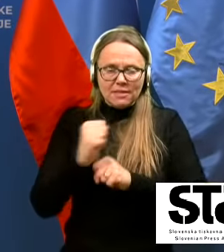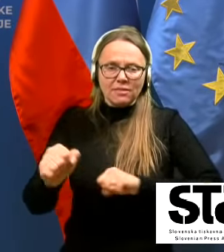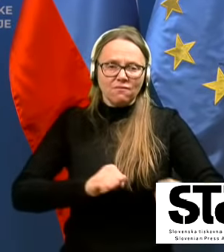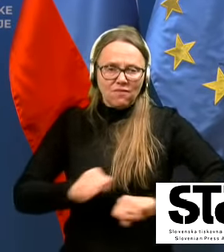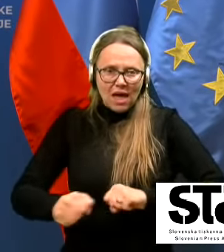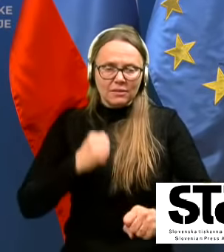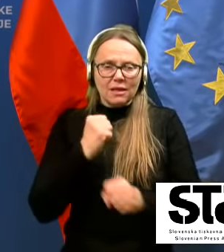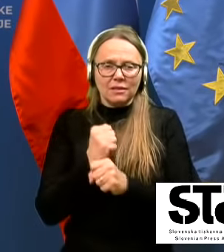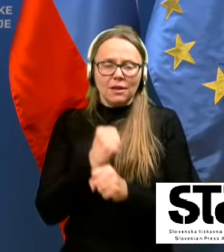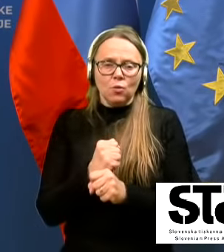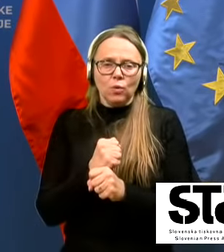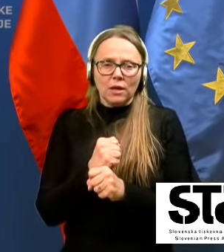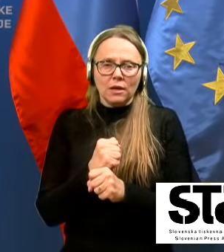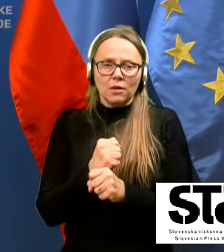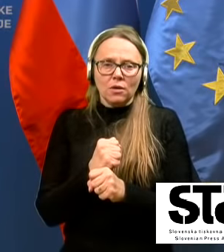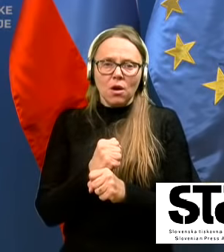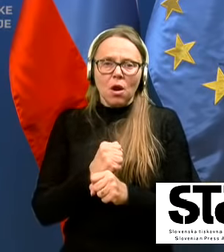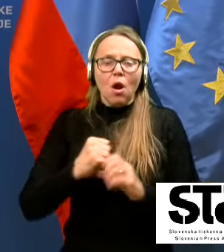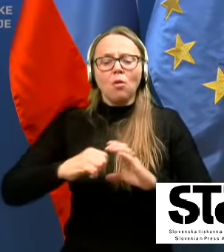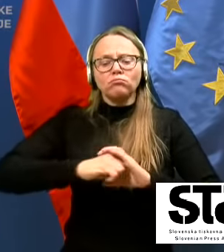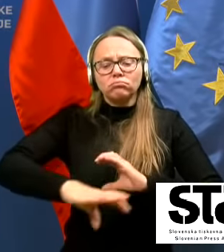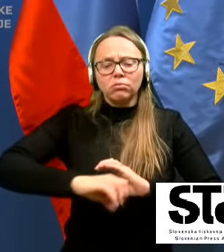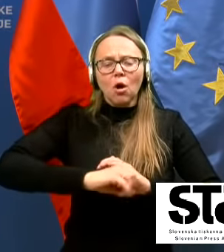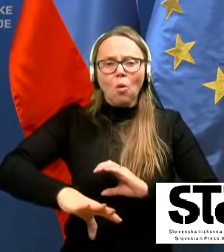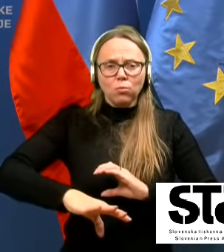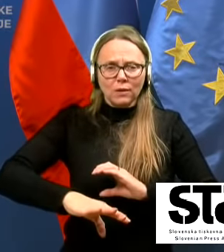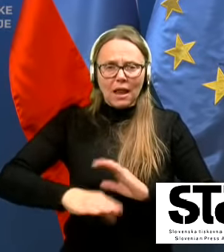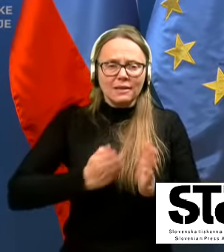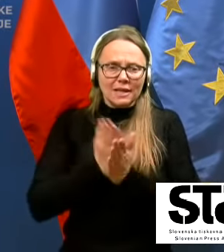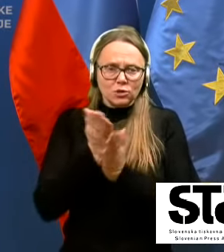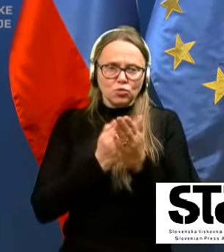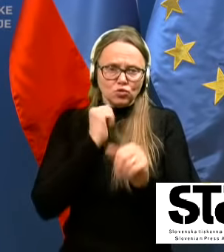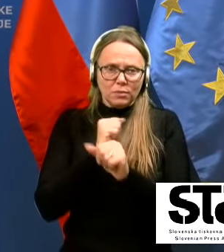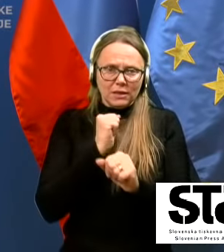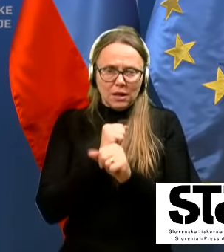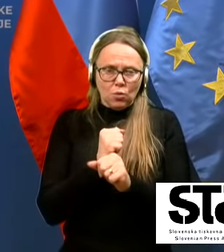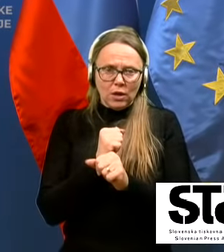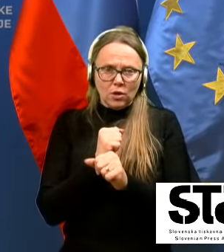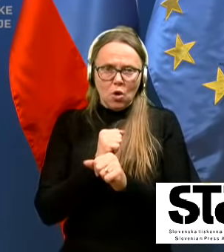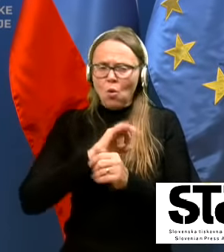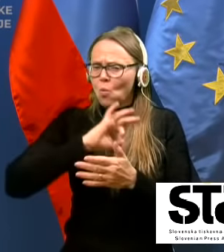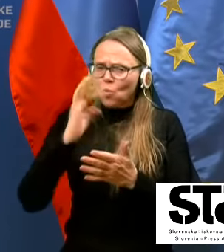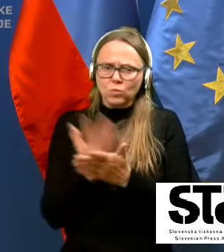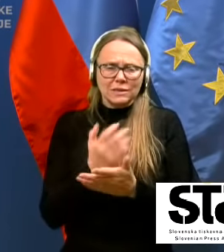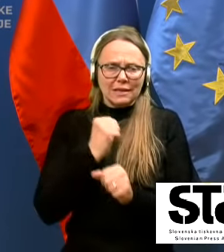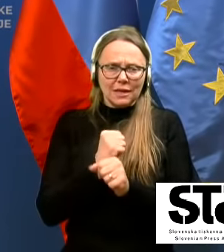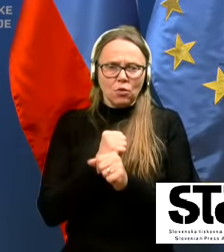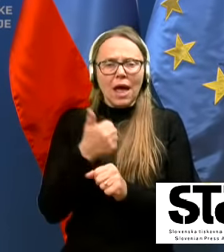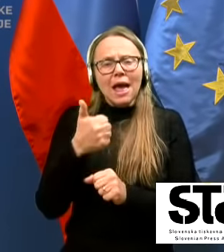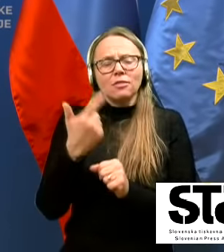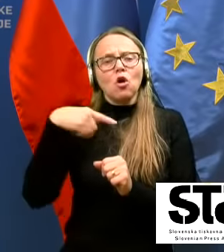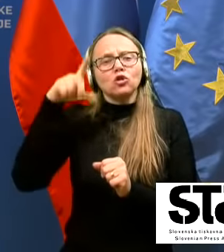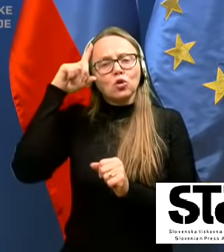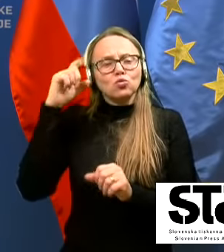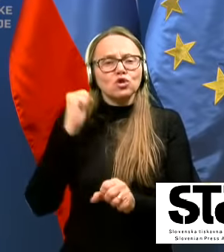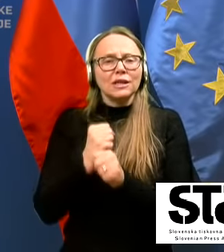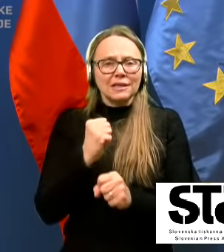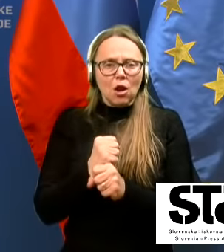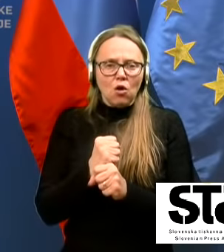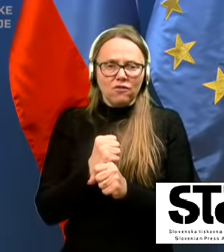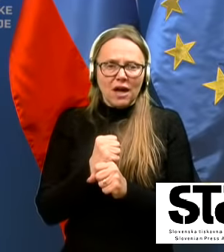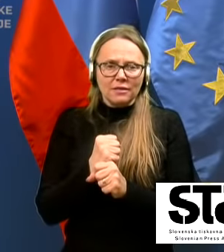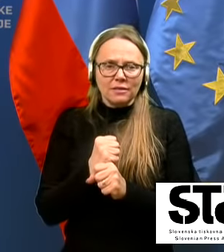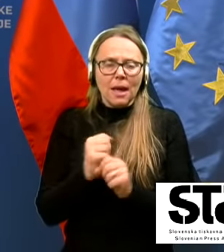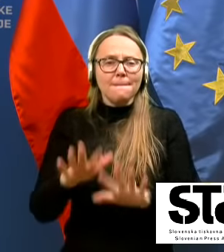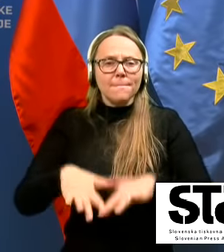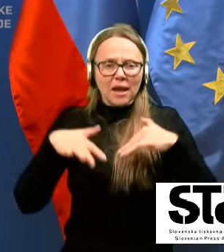deluje, komunalne službe delujejo, vse ostalo deluje, ker pa seveda je eno od ključnih delovanj delovanj